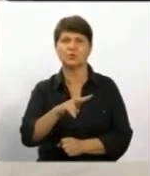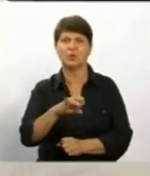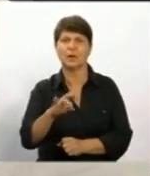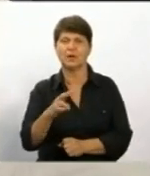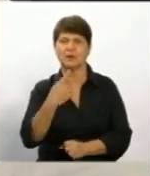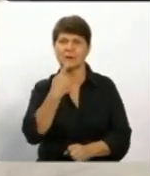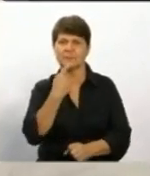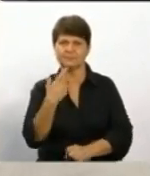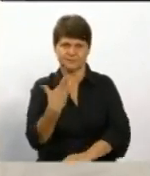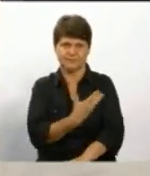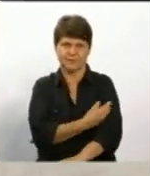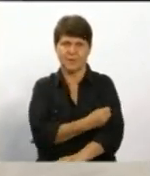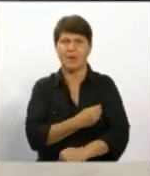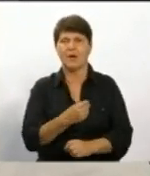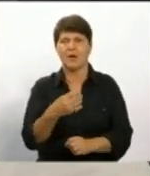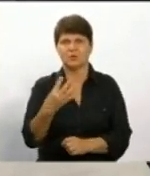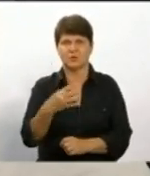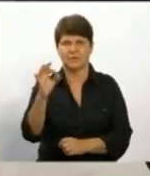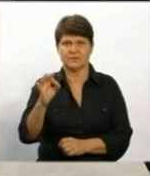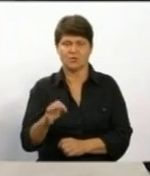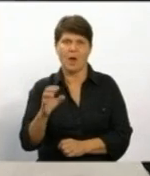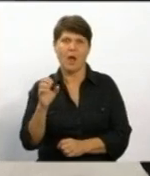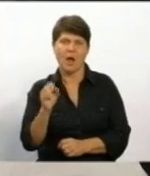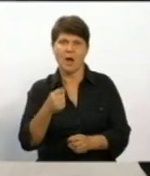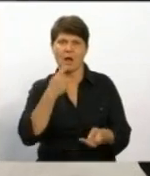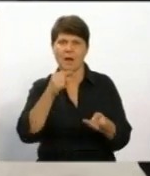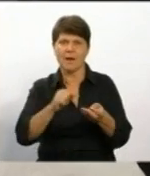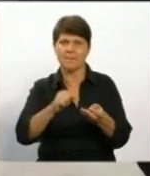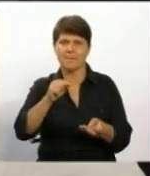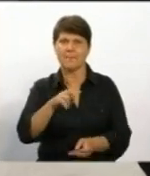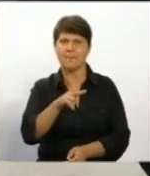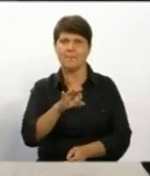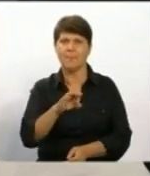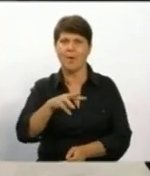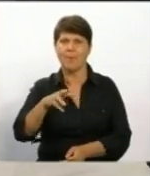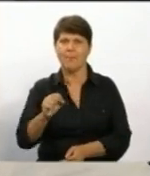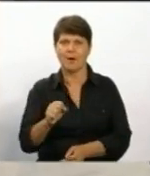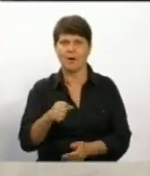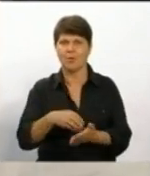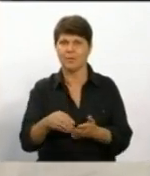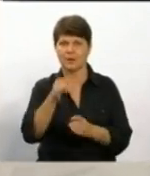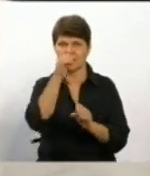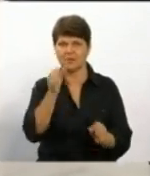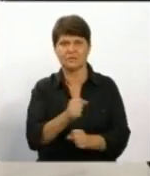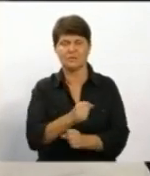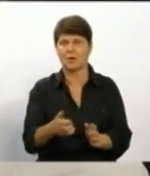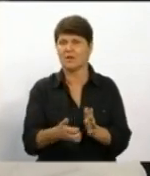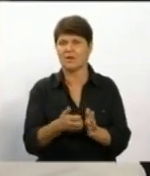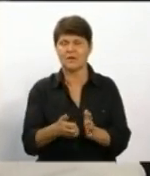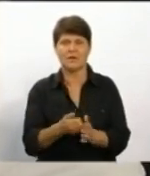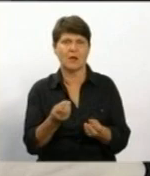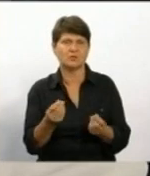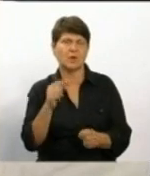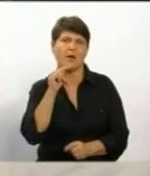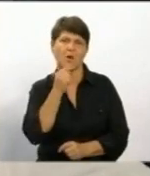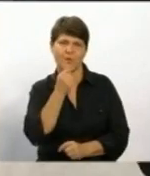бюджет. То помпу вже купити, вважаєте, це неможливо, не вистачає грошей. Чисто економічне питання.